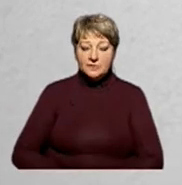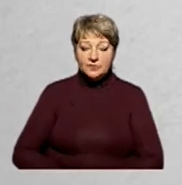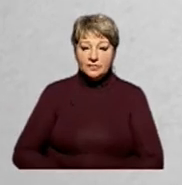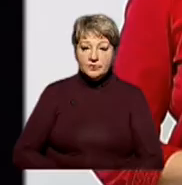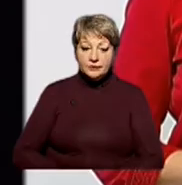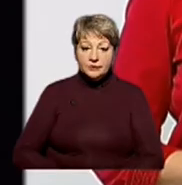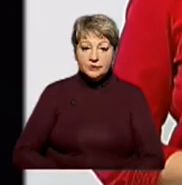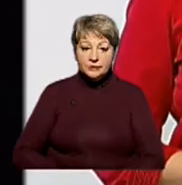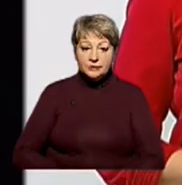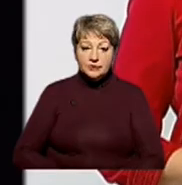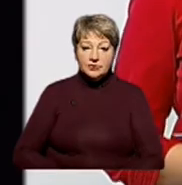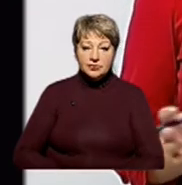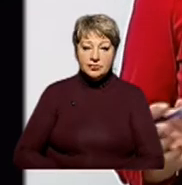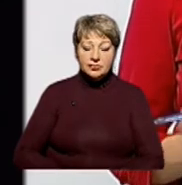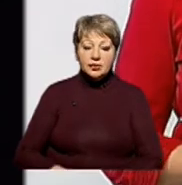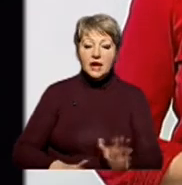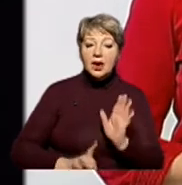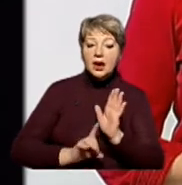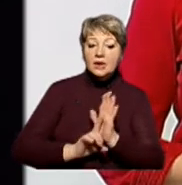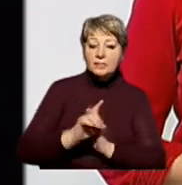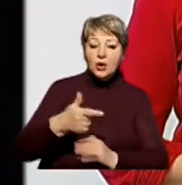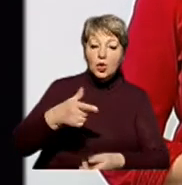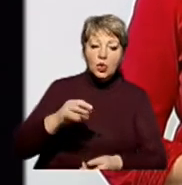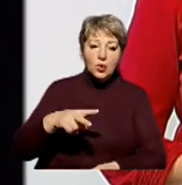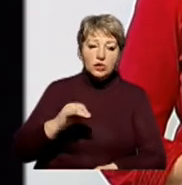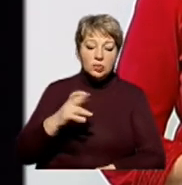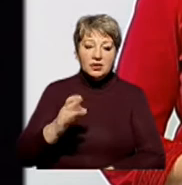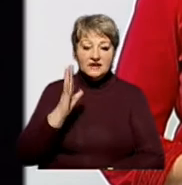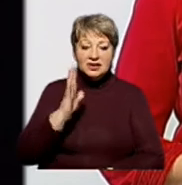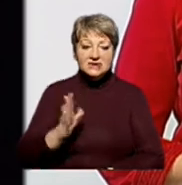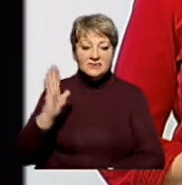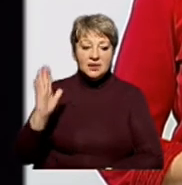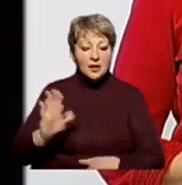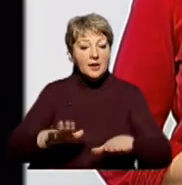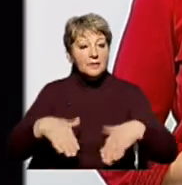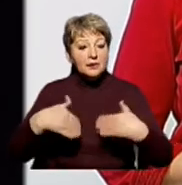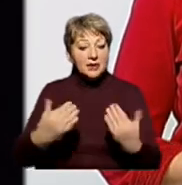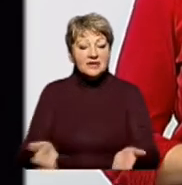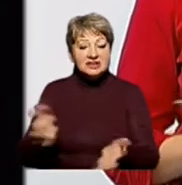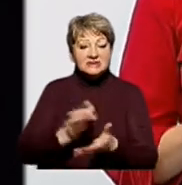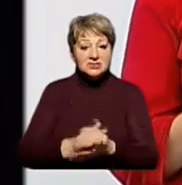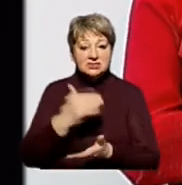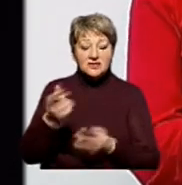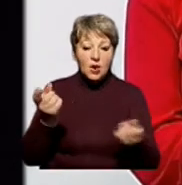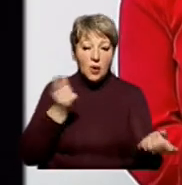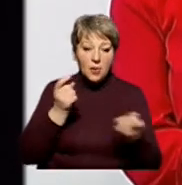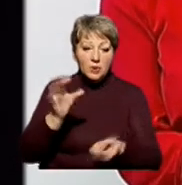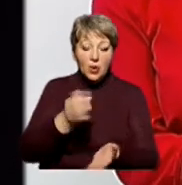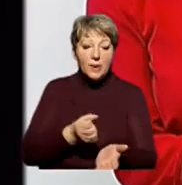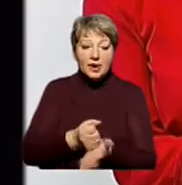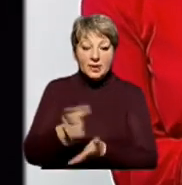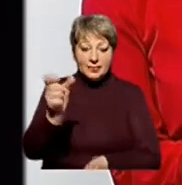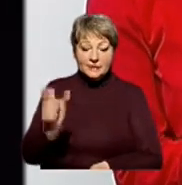І починаємо з голуба Владислава Володимировича. Пропоную знайомитися з інформацією про кандидата.